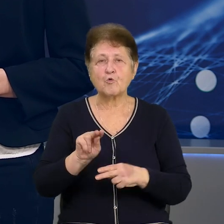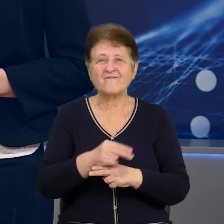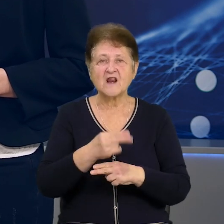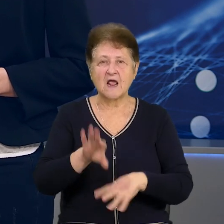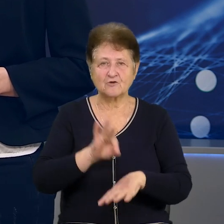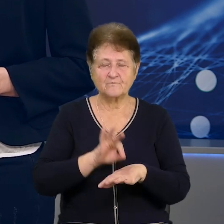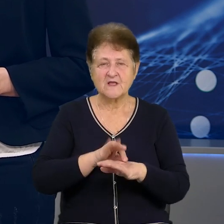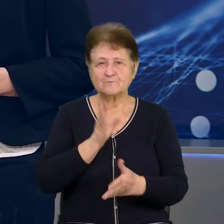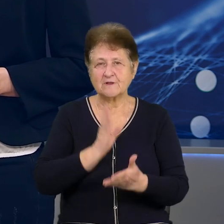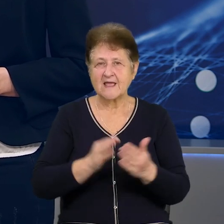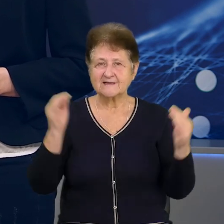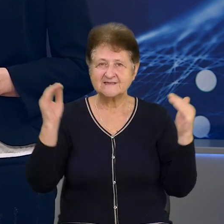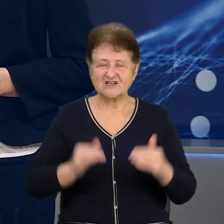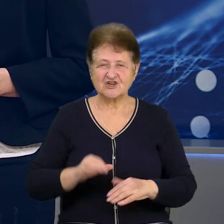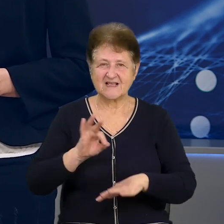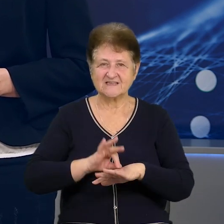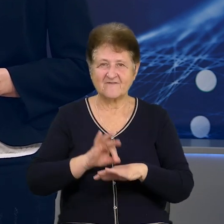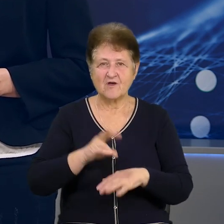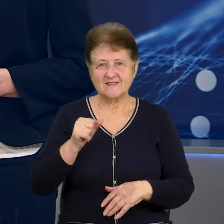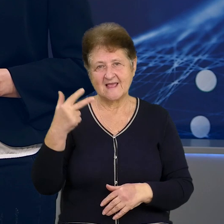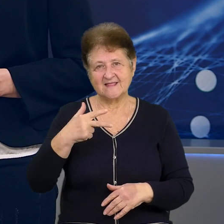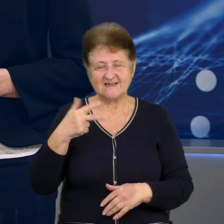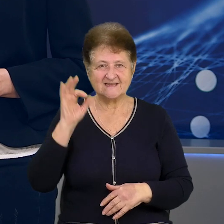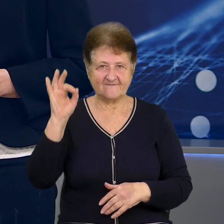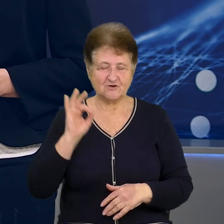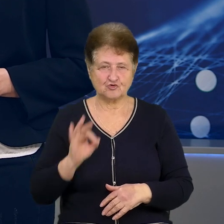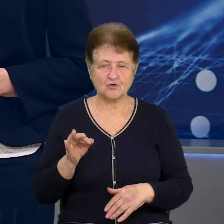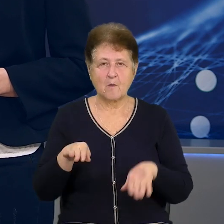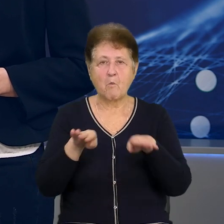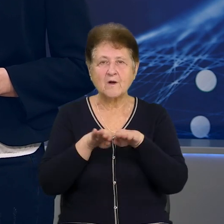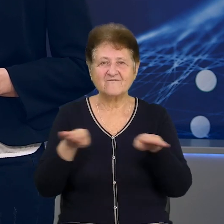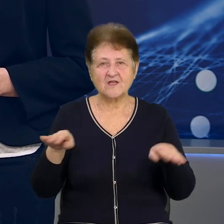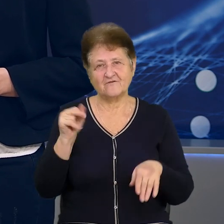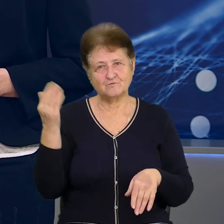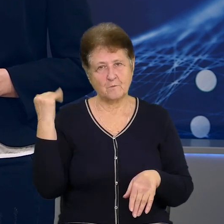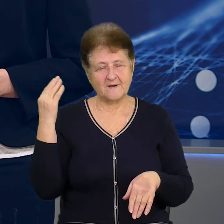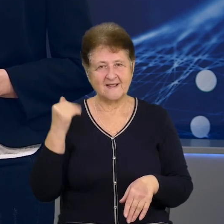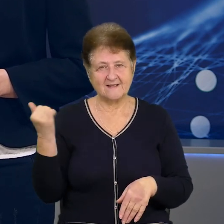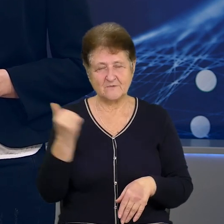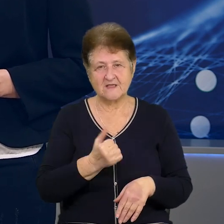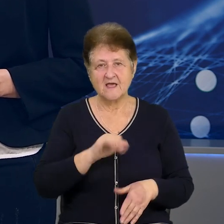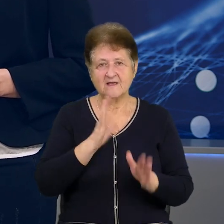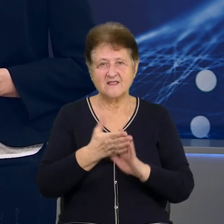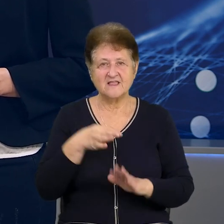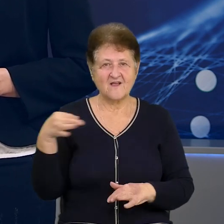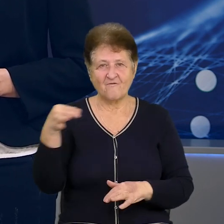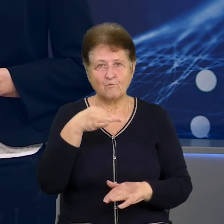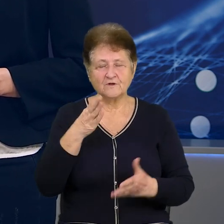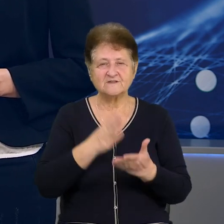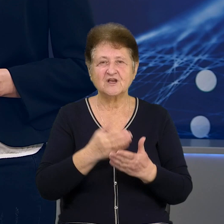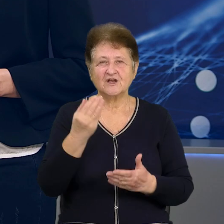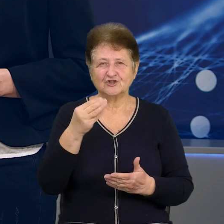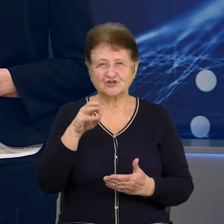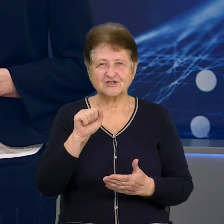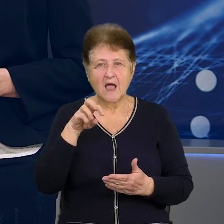хвороб спостерігають зниження захворюваності на 30% порівняно з попереднім тижнем. Нині в області циркулює штамм Омікрон,